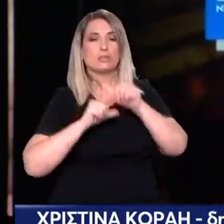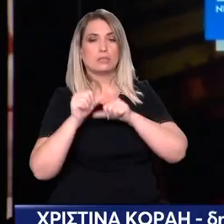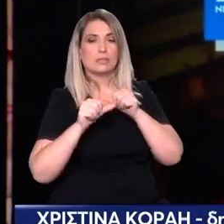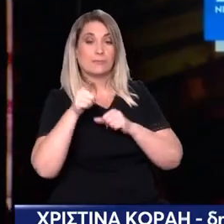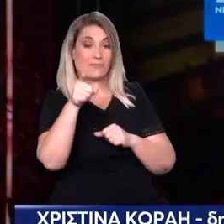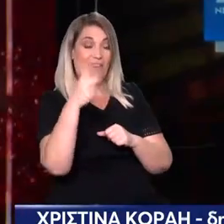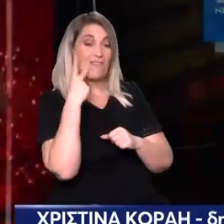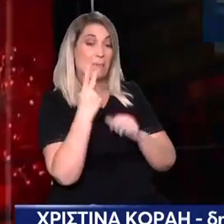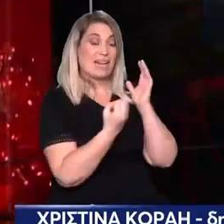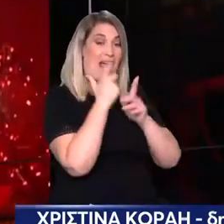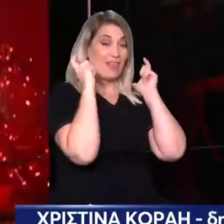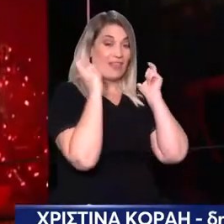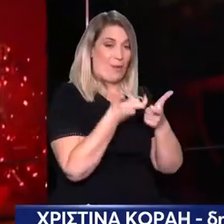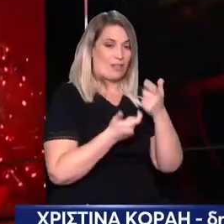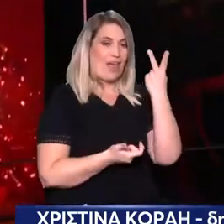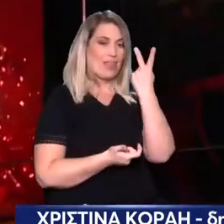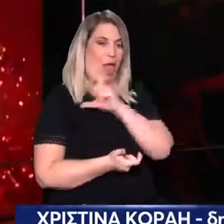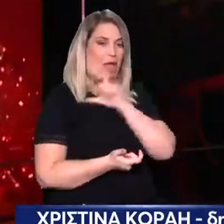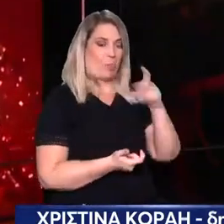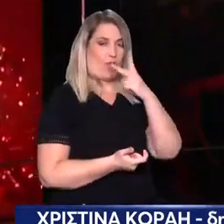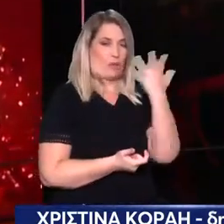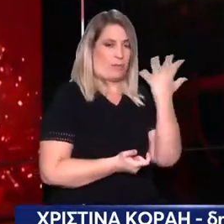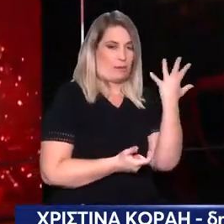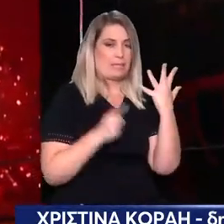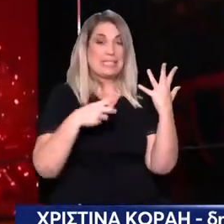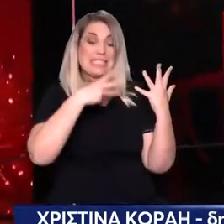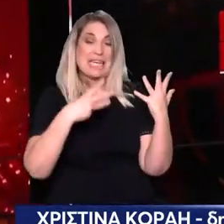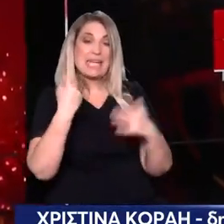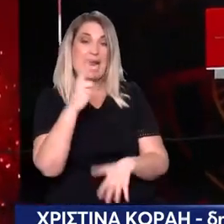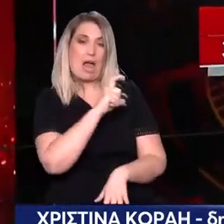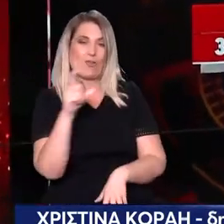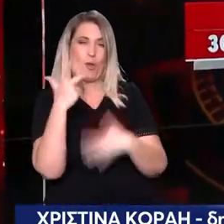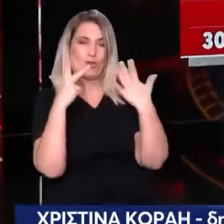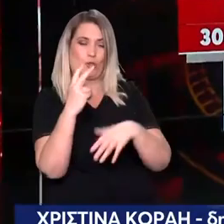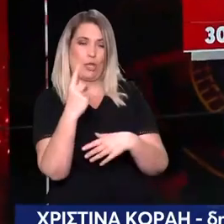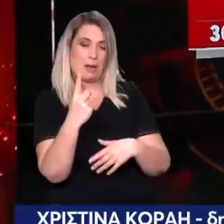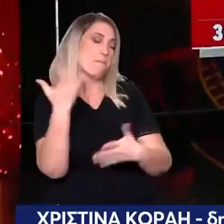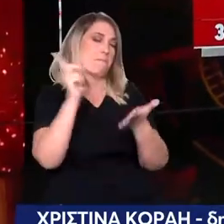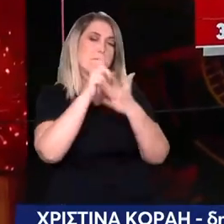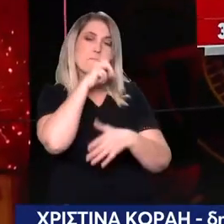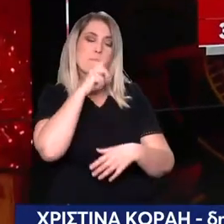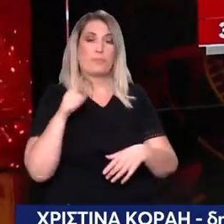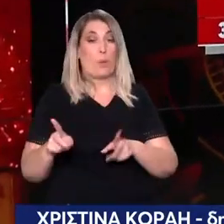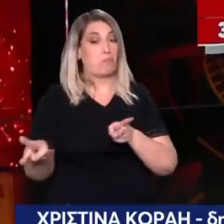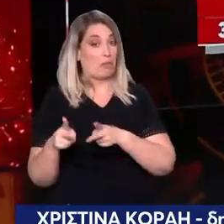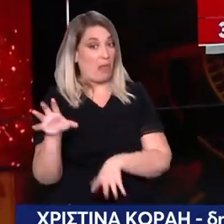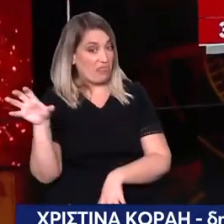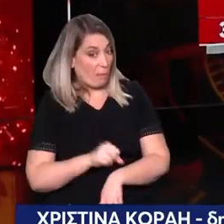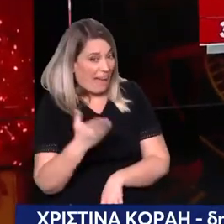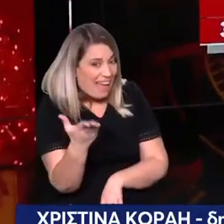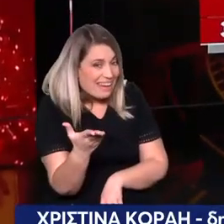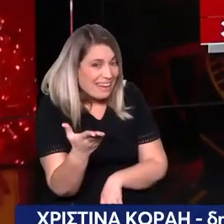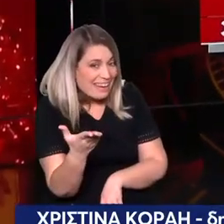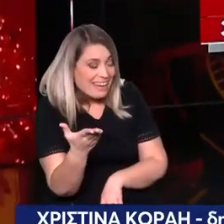.821 η Νέα Δημοκρατία 2.250. Θα μου πεις μα είναι δυνατόν να παίρνει ας πούμε το ποτάμι ή η πλεύση ελευθερίας.